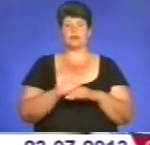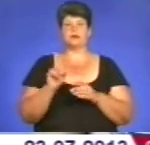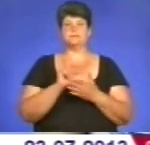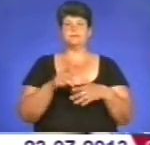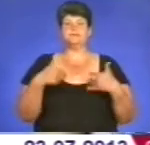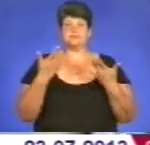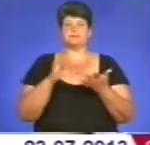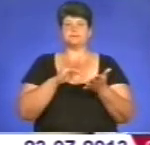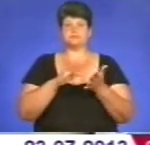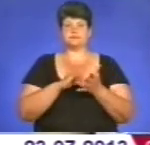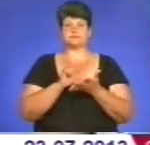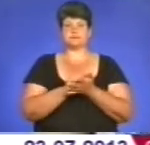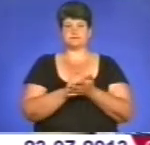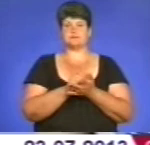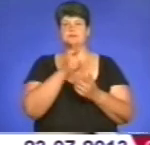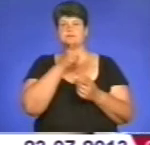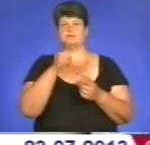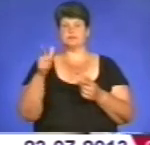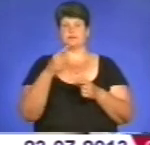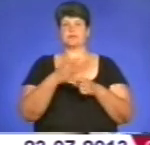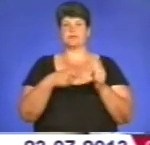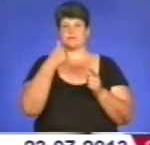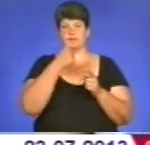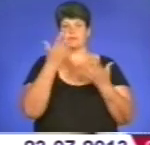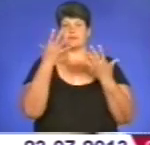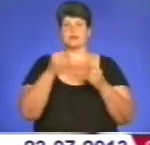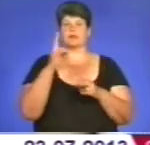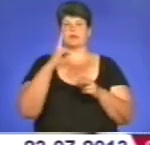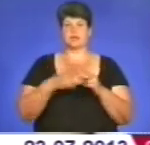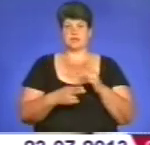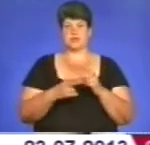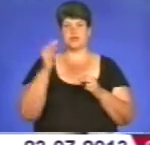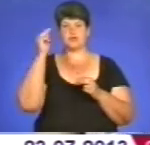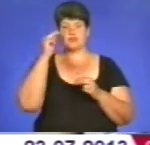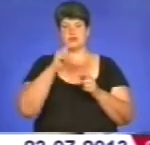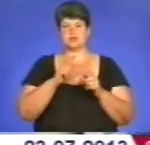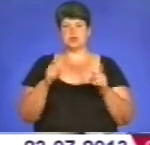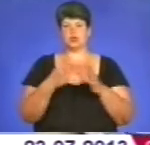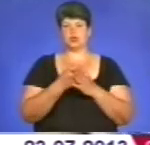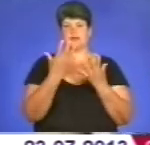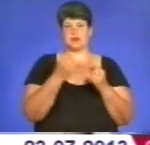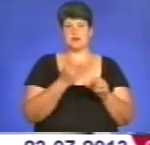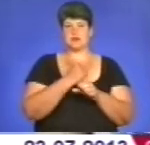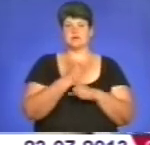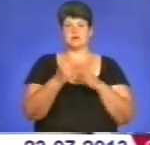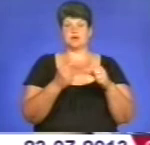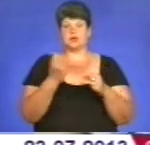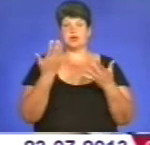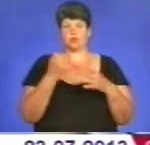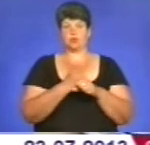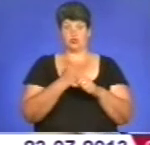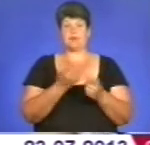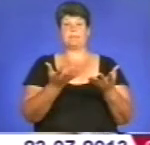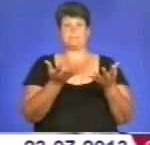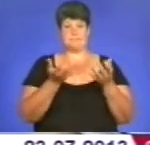центр зайнятості протягом пів року з дня закінчення навчального закладу до дня працевлаштування. Якщо роботодавець його прийме